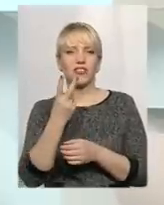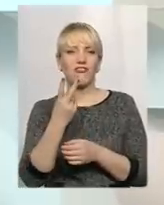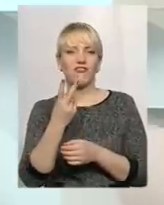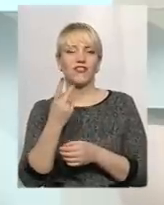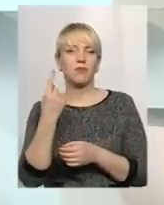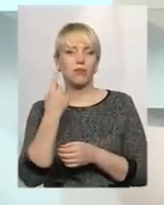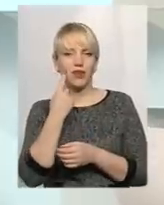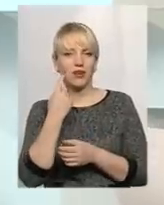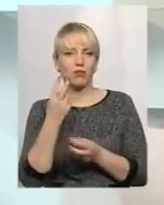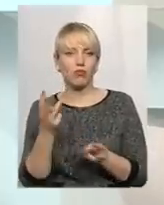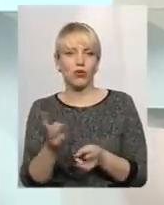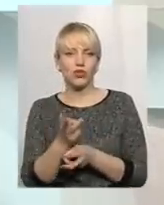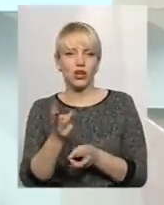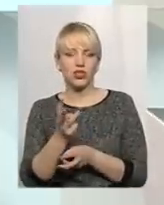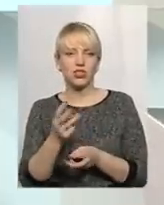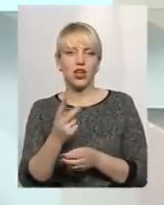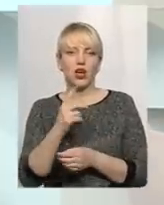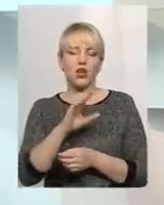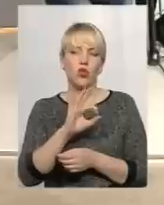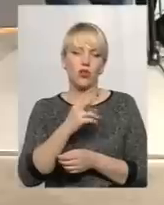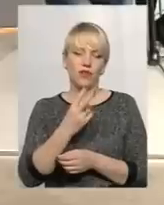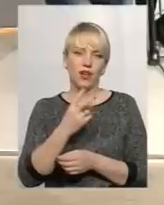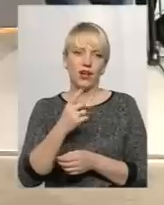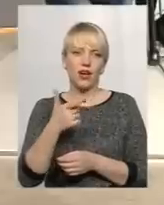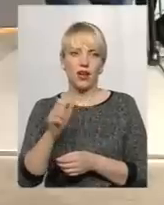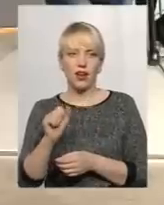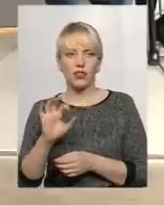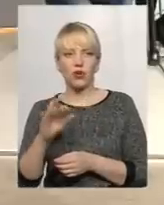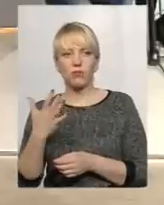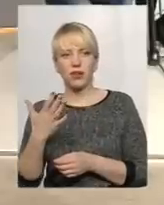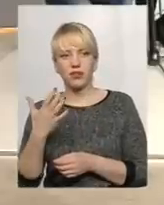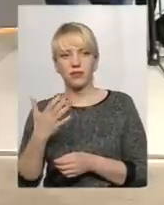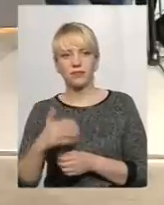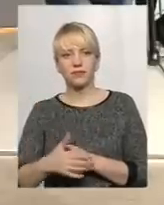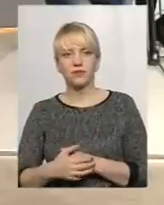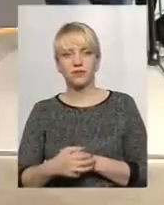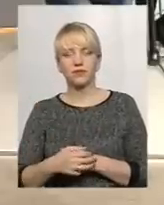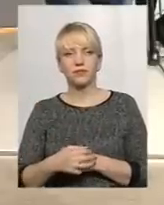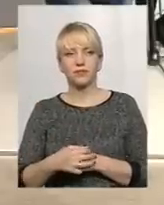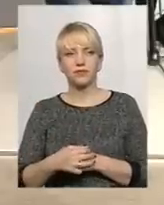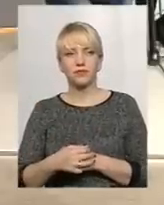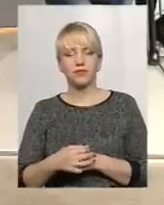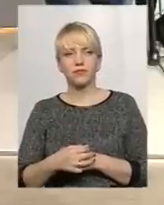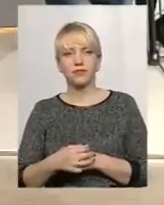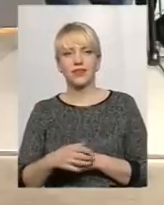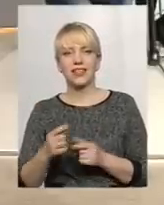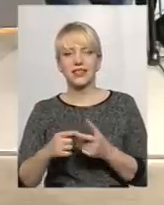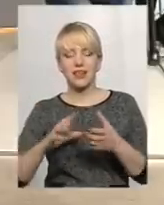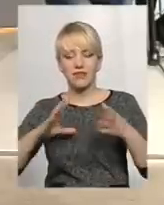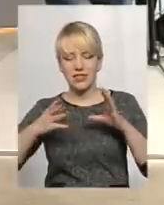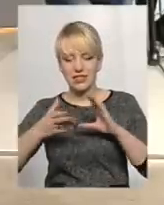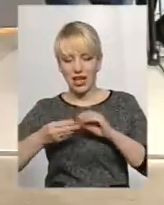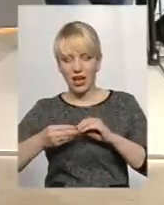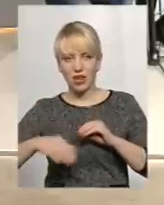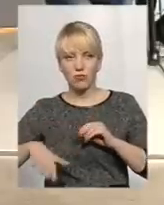Одна площа з 2 гектарів, площа 0,5 гектарів. Олег Іванович, це загальна територія парку.